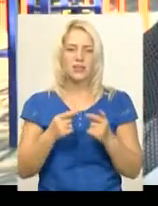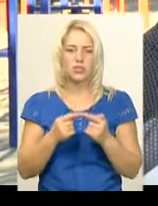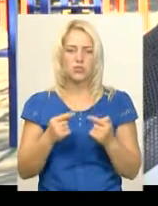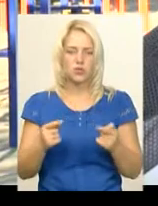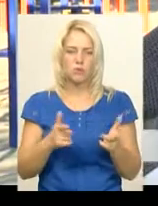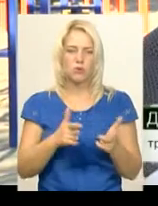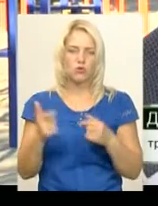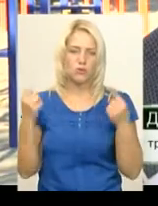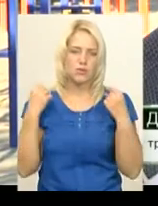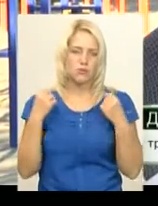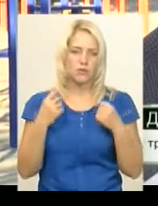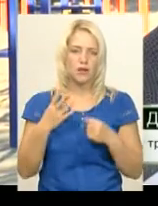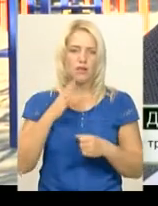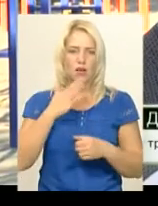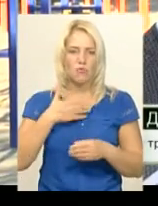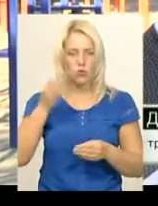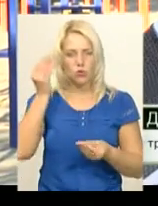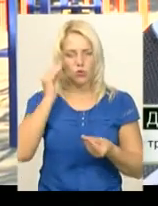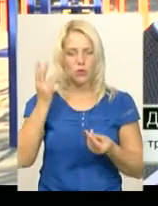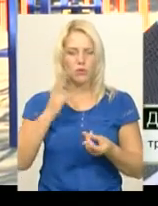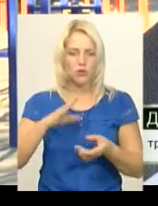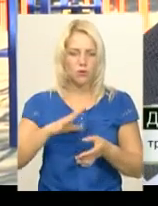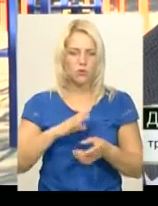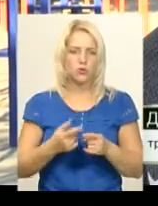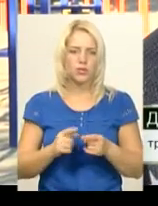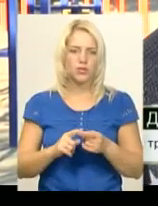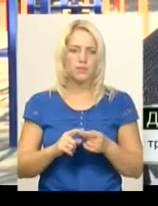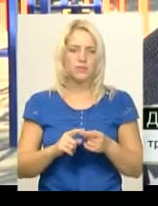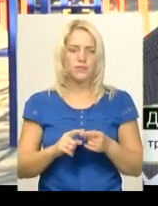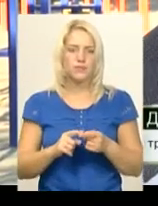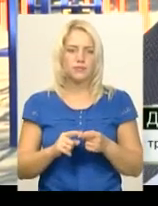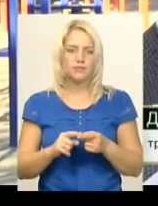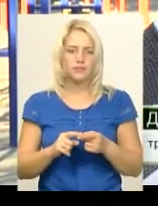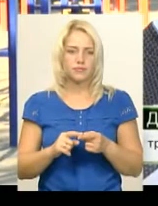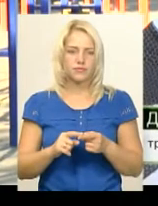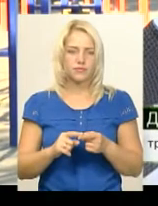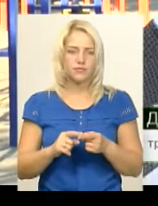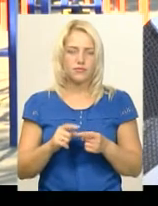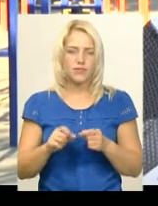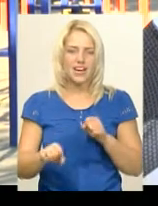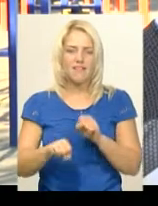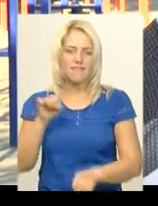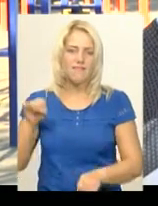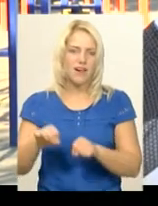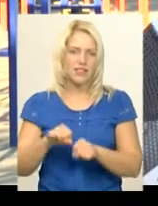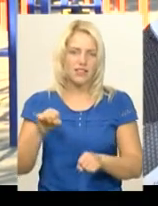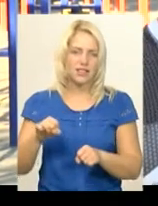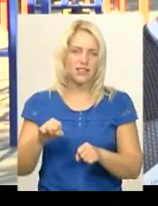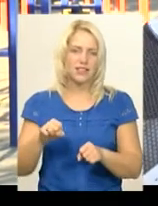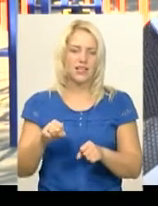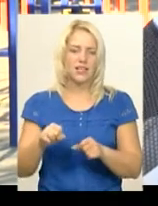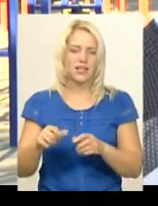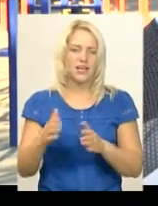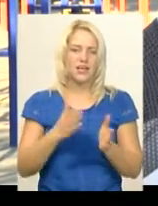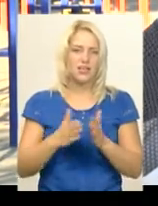Моя думка завжди має бути іти за заняття в такому рваному ритмі, в рваному режимі. Це має бути і заняття в залі, там